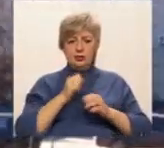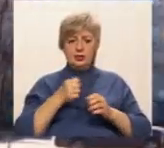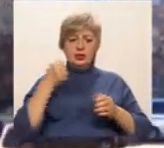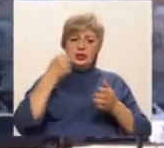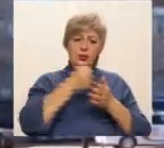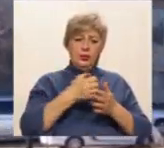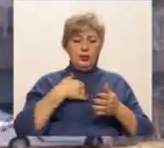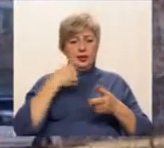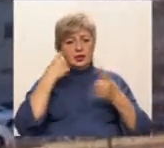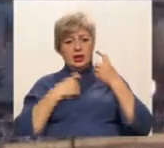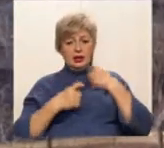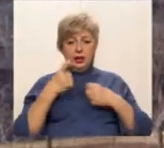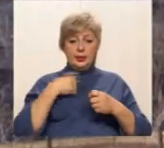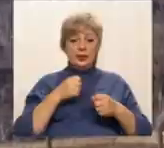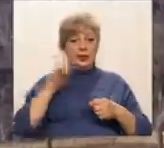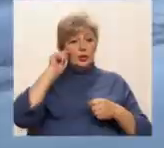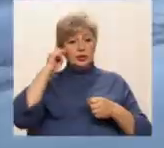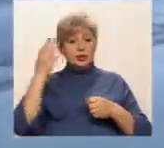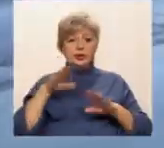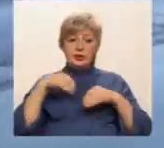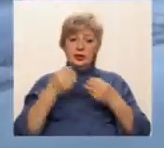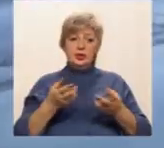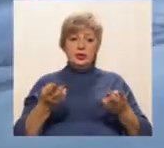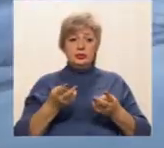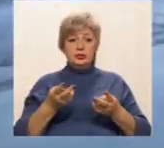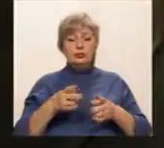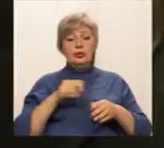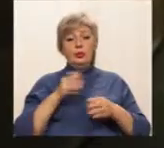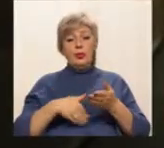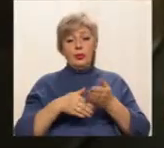надали необхідну медичну допомогу та відпустили додому.